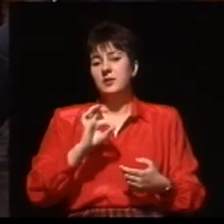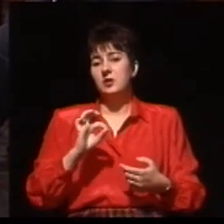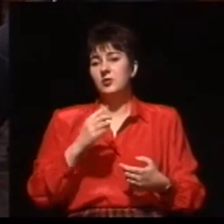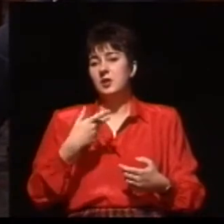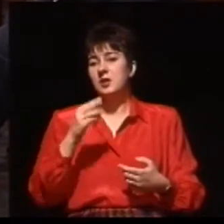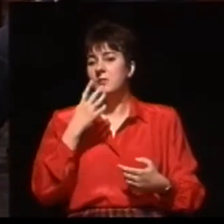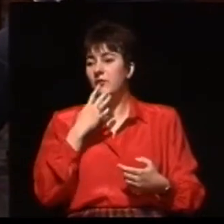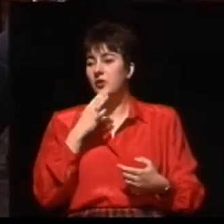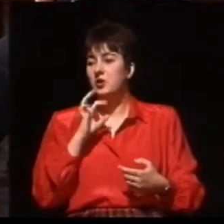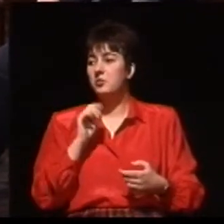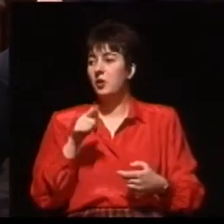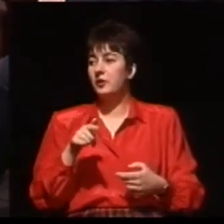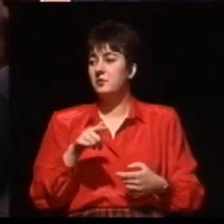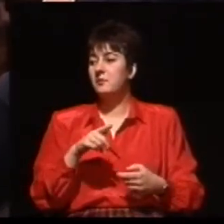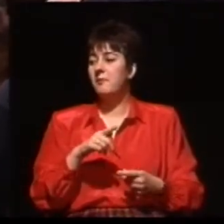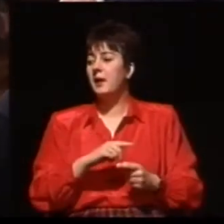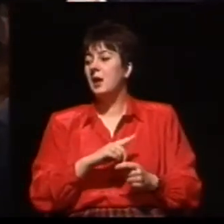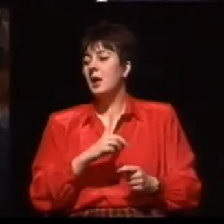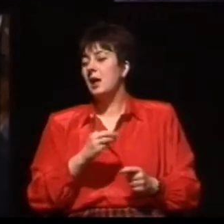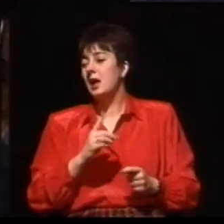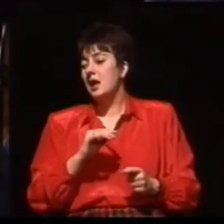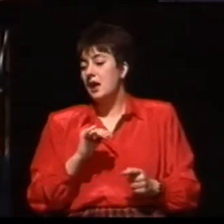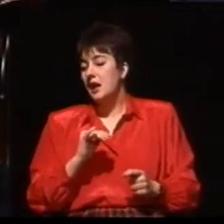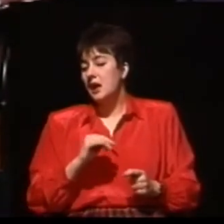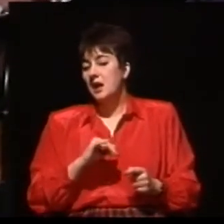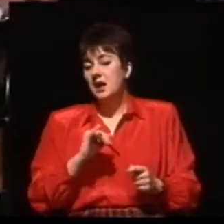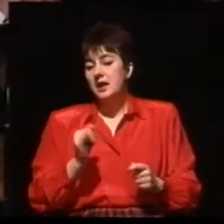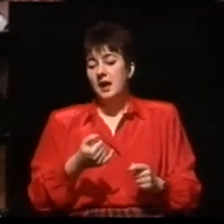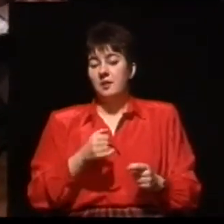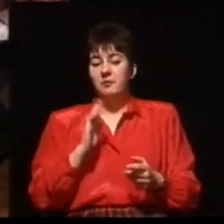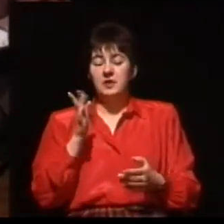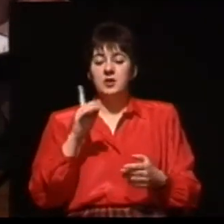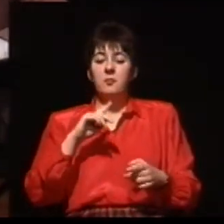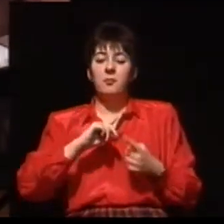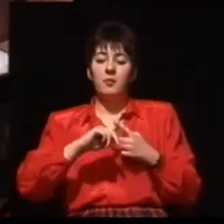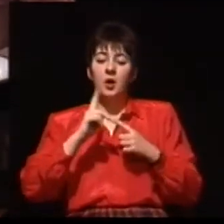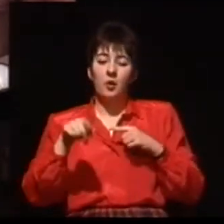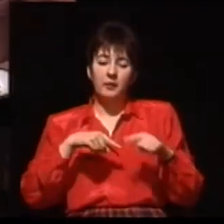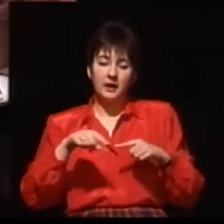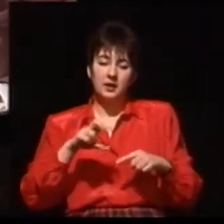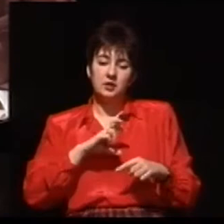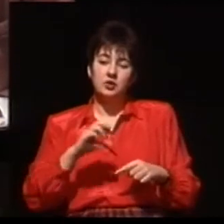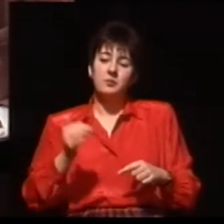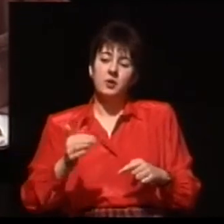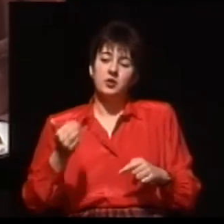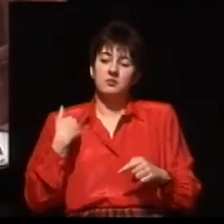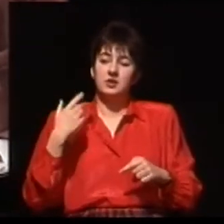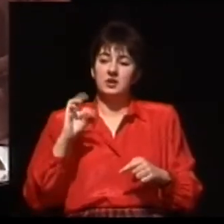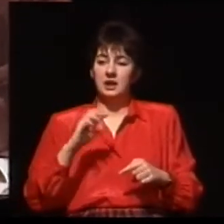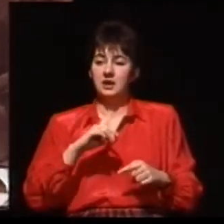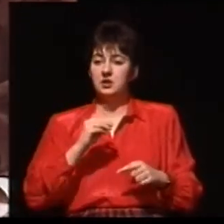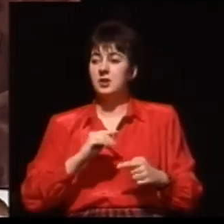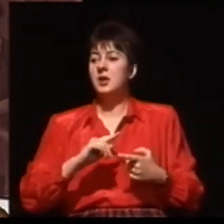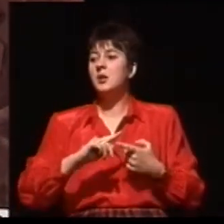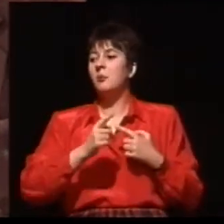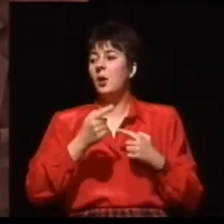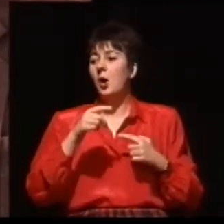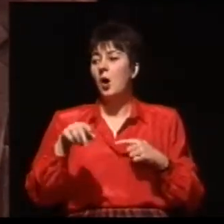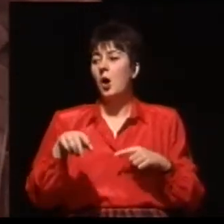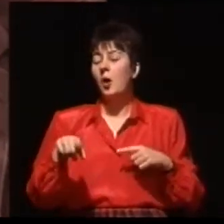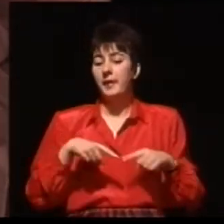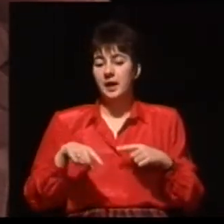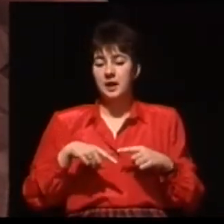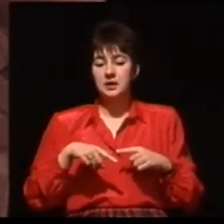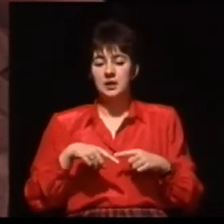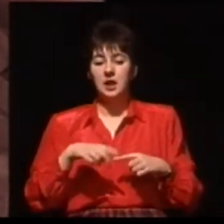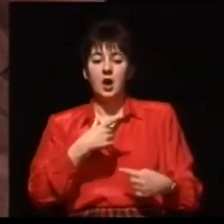będzie w porządku, natomiast pacjent nie zaakceptuje świata dźwięków, tak bym to określił? Jest to ogromny problem, który pan poruszał